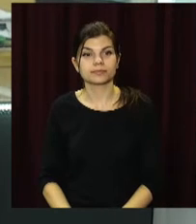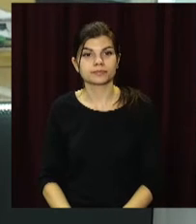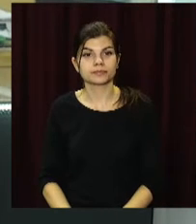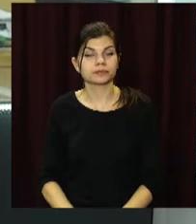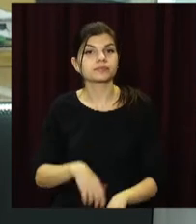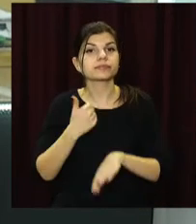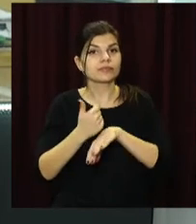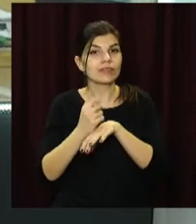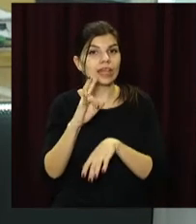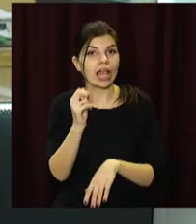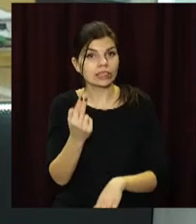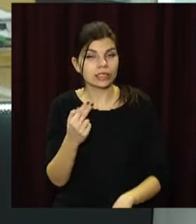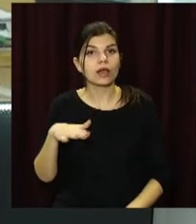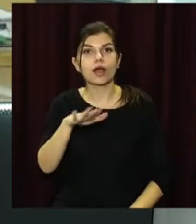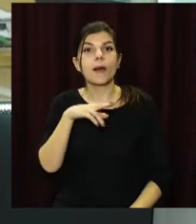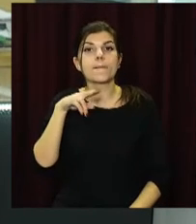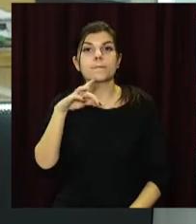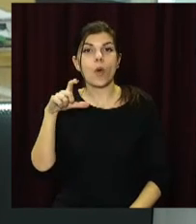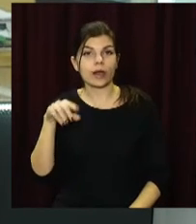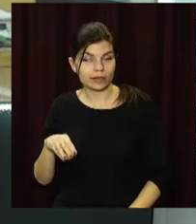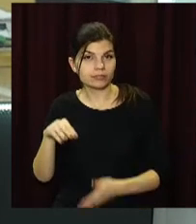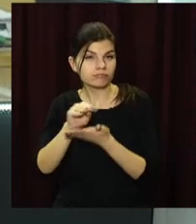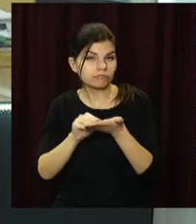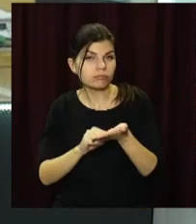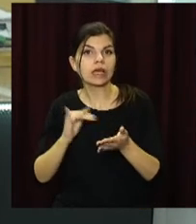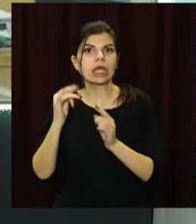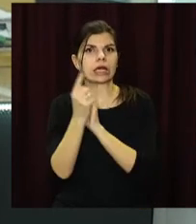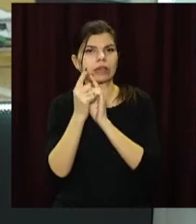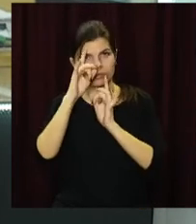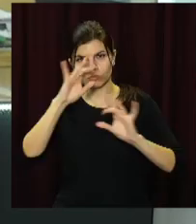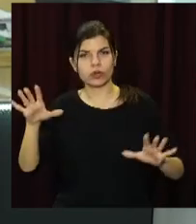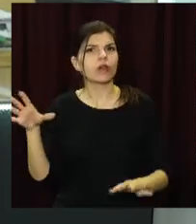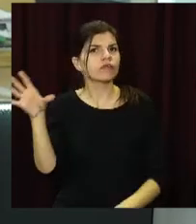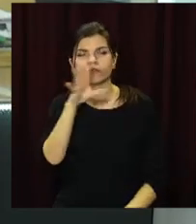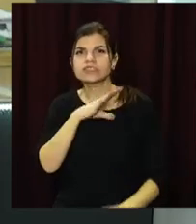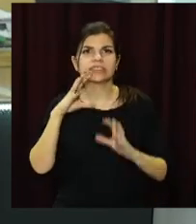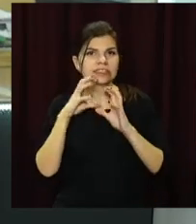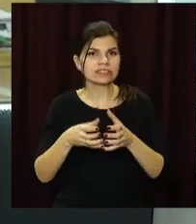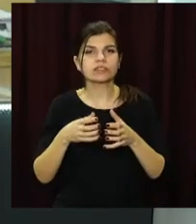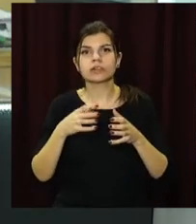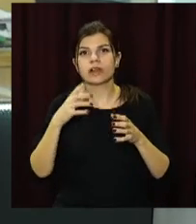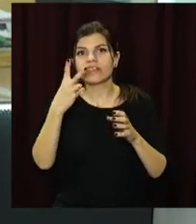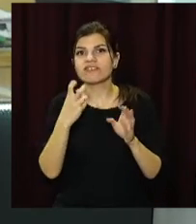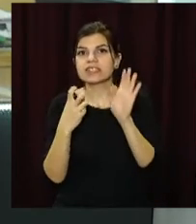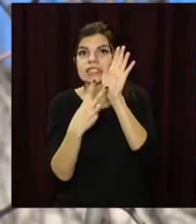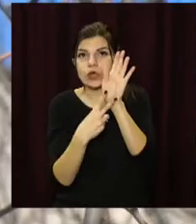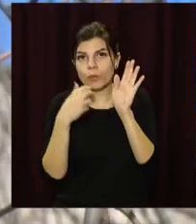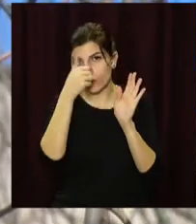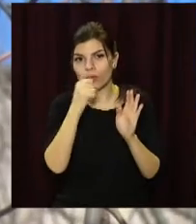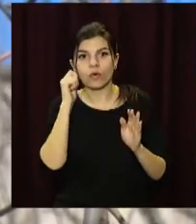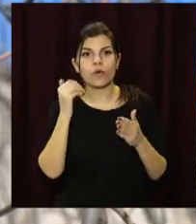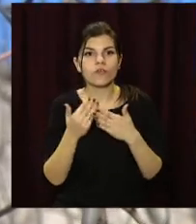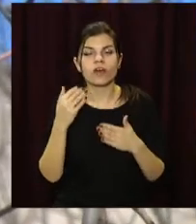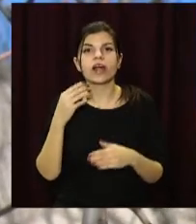Лідер нації, патріот, поет та визначний революціонер. Сьогодні вся країна та увесь світ відзначає 207-му річницю від дня